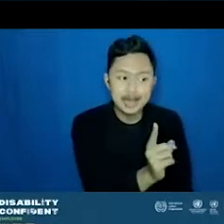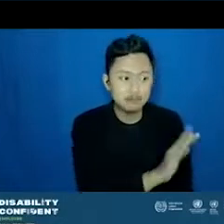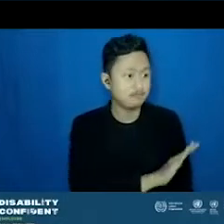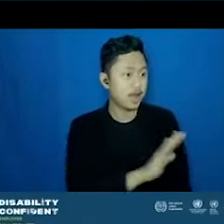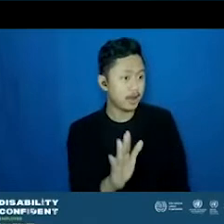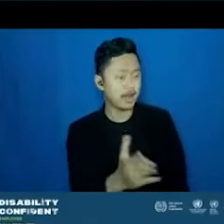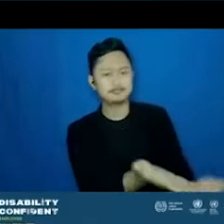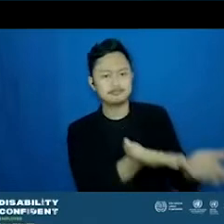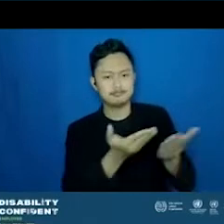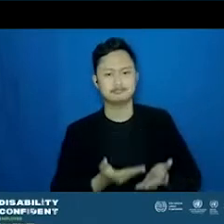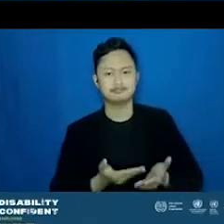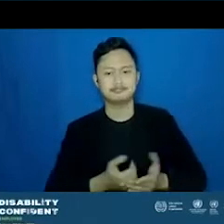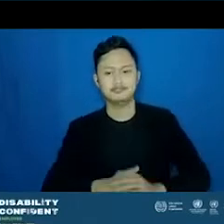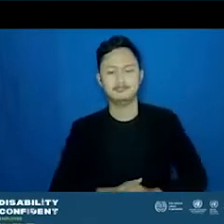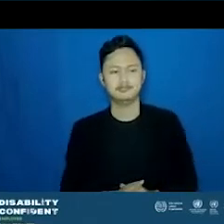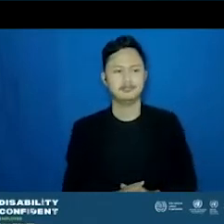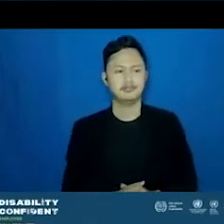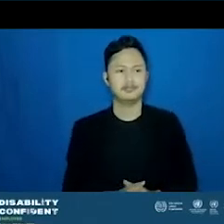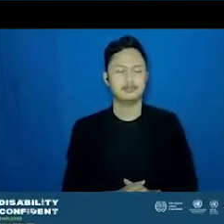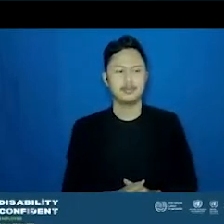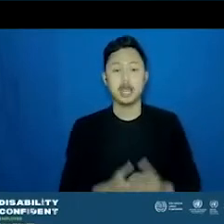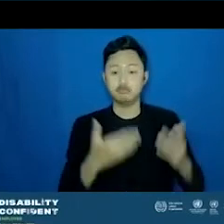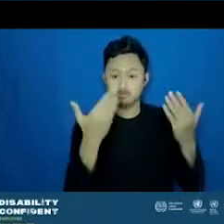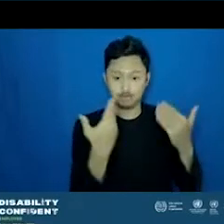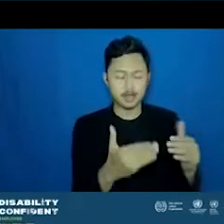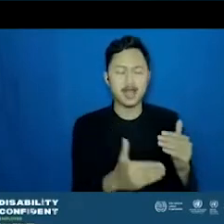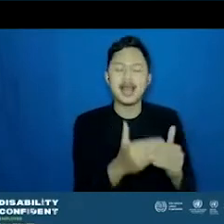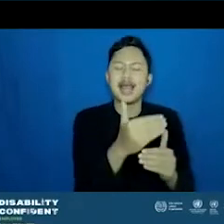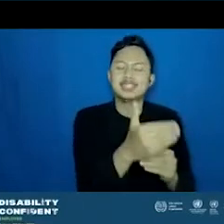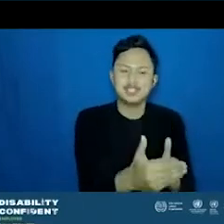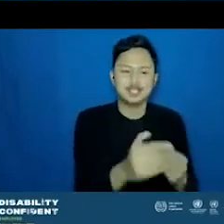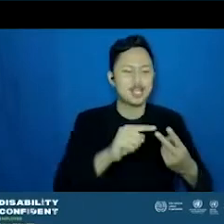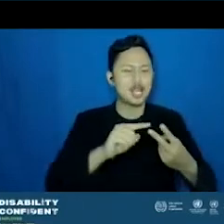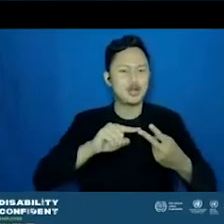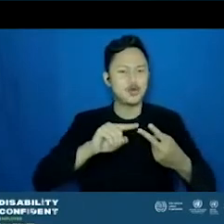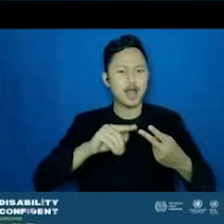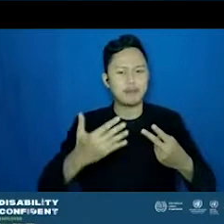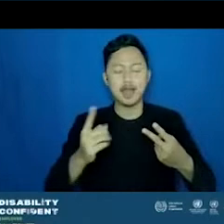awalnya dari situ, baru kemudian yang kedua itu